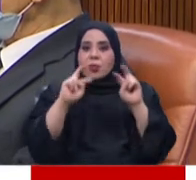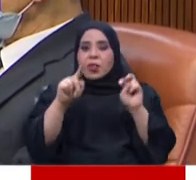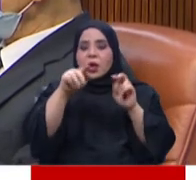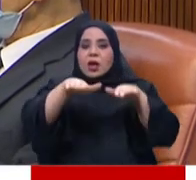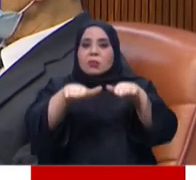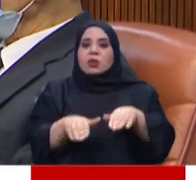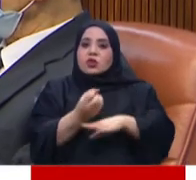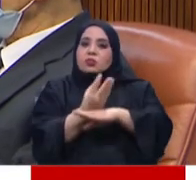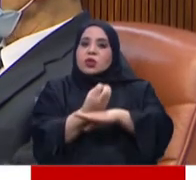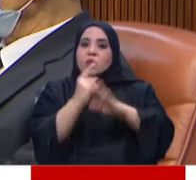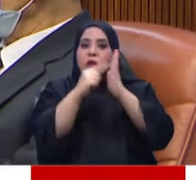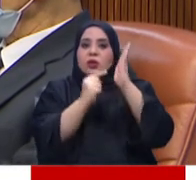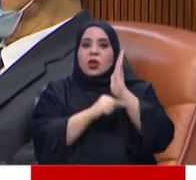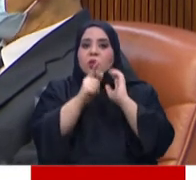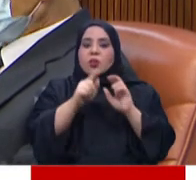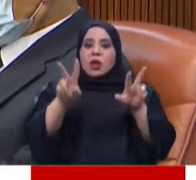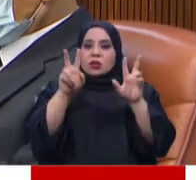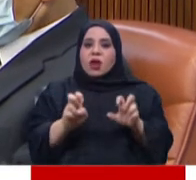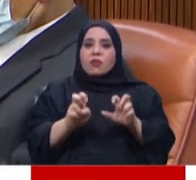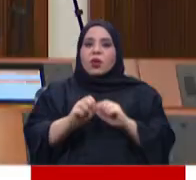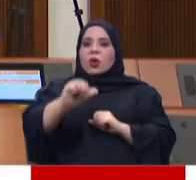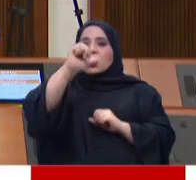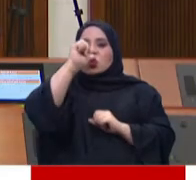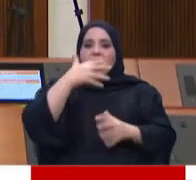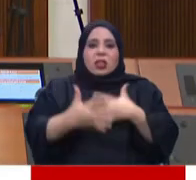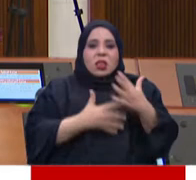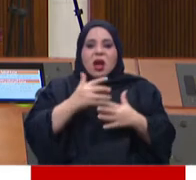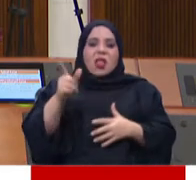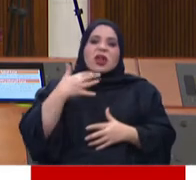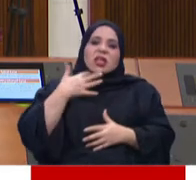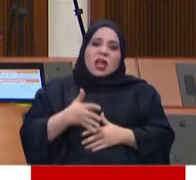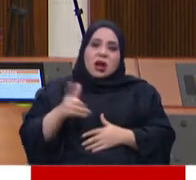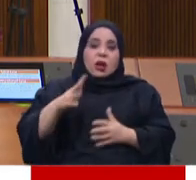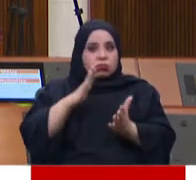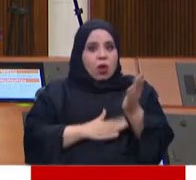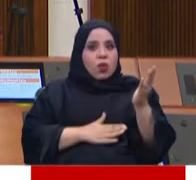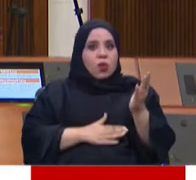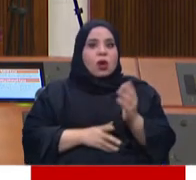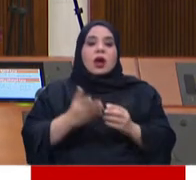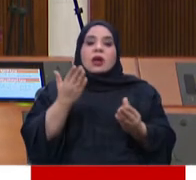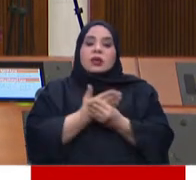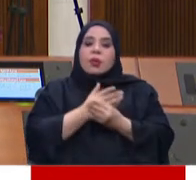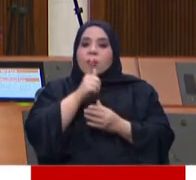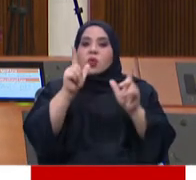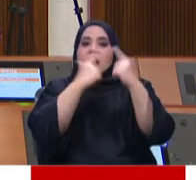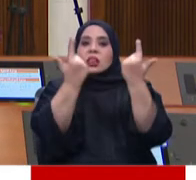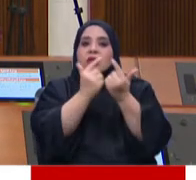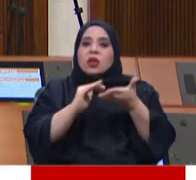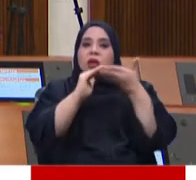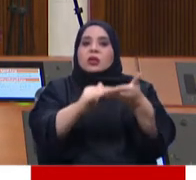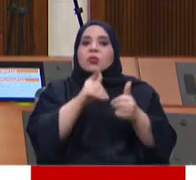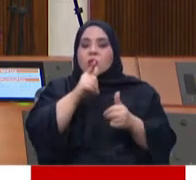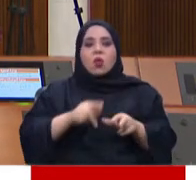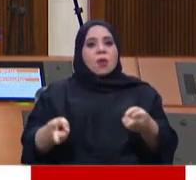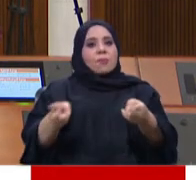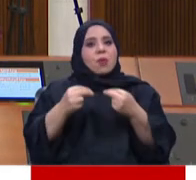المجلس مشروع قانون بشأن الحدي من استهلاك مشروبات الطاقة والمتضمن توصية لجنة الخدمات برفض مشروع القانون من